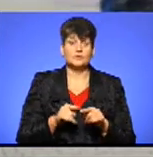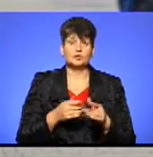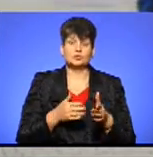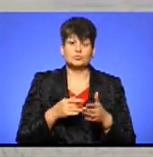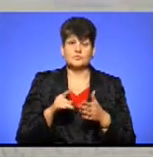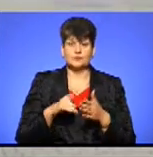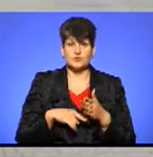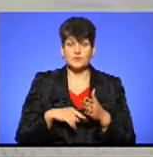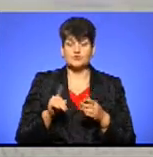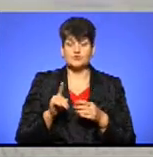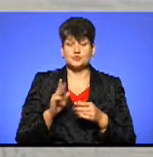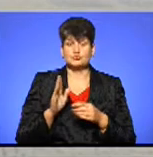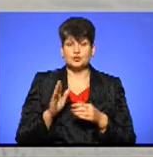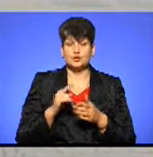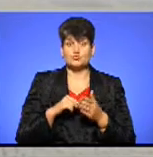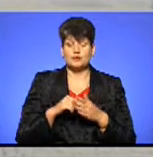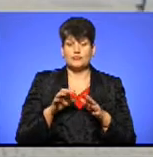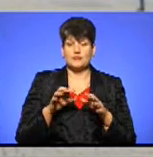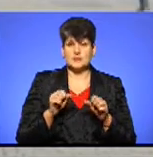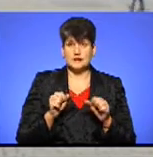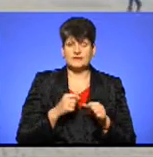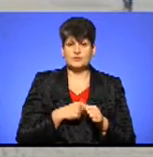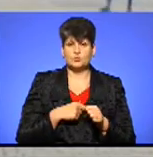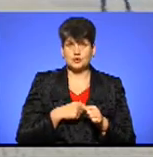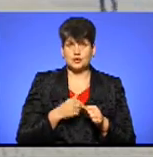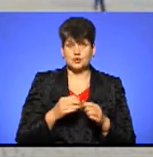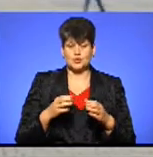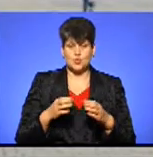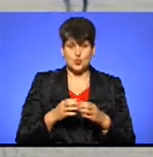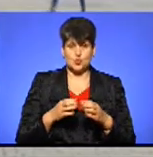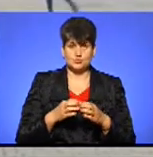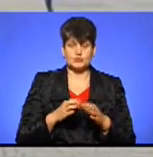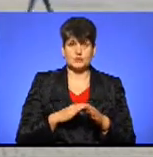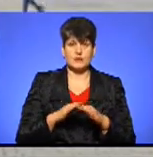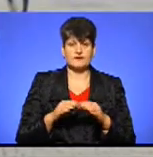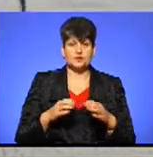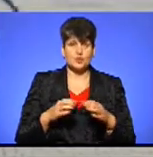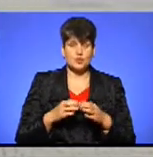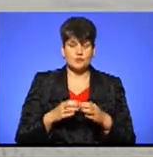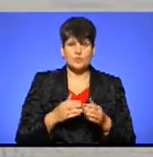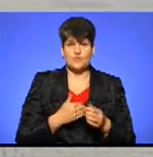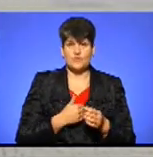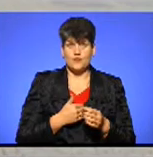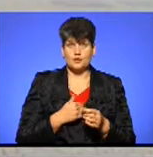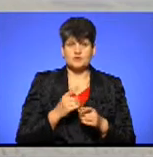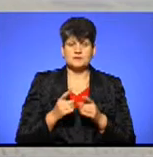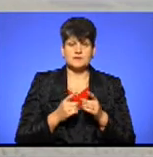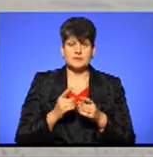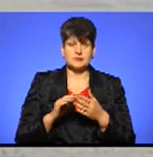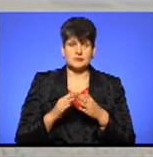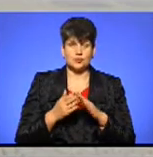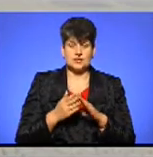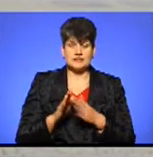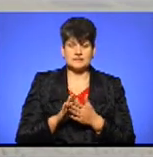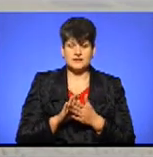сподіваємося, що буде у міської влади, у депутатського корпусу, у виконавчого корпусу воля, для того, щоб змінити положення, їх